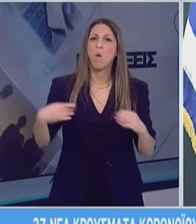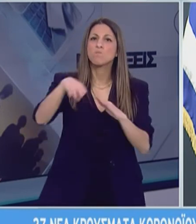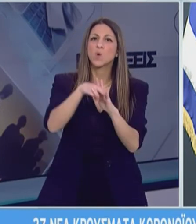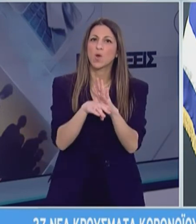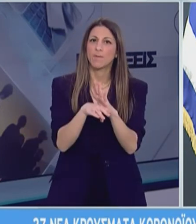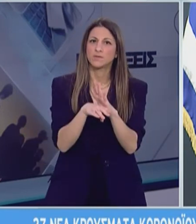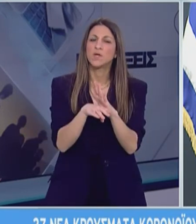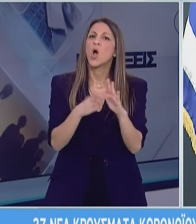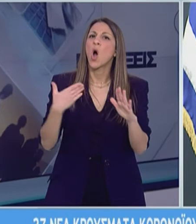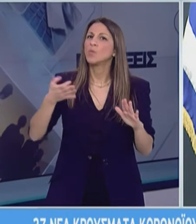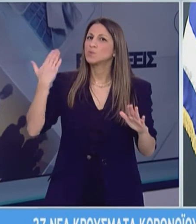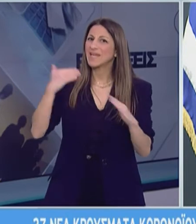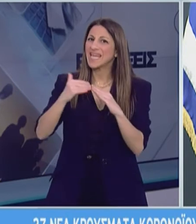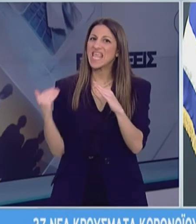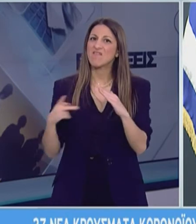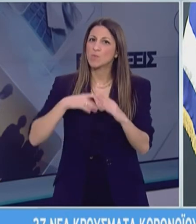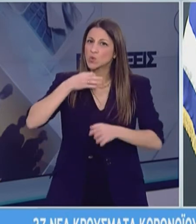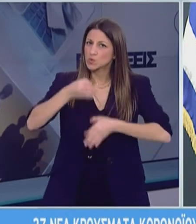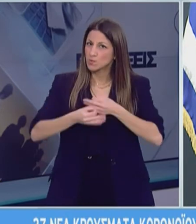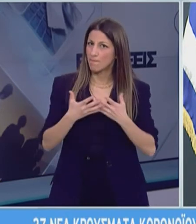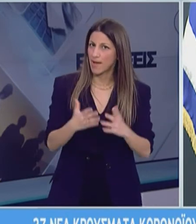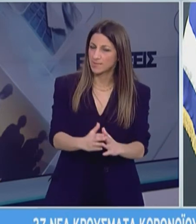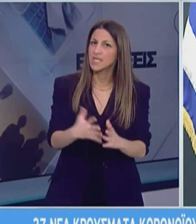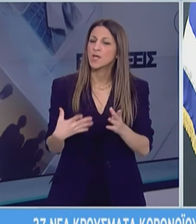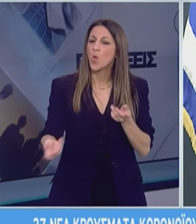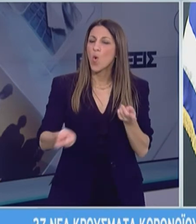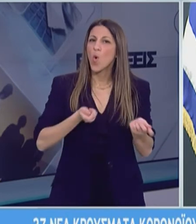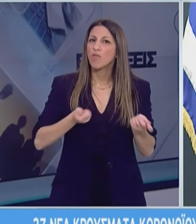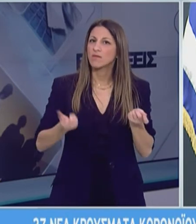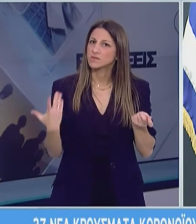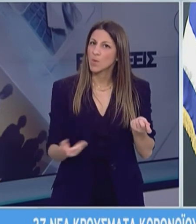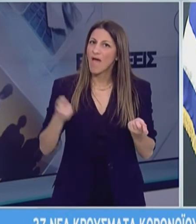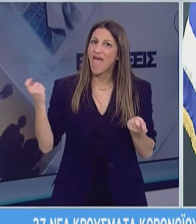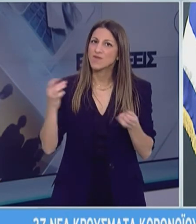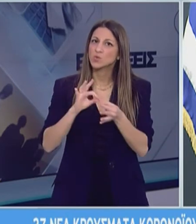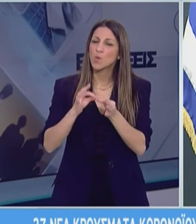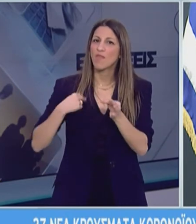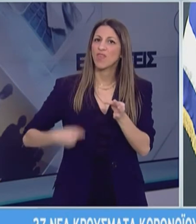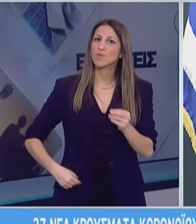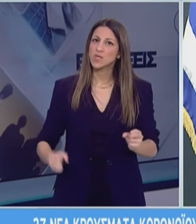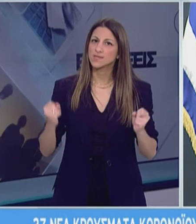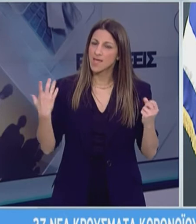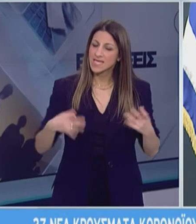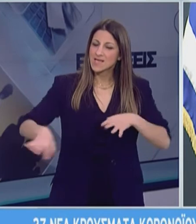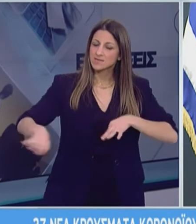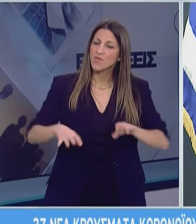δράσης όπως αυτά που ανέφερε ο Υπουργός. Υπάρχουν ειδικές οδηγίες από το ΝΕΟΔΙ υπάρχουν σχέδια